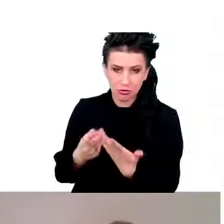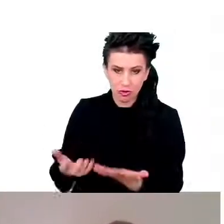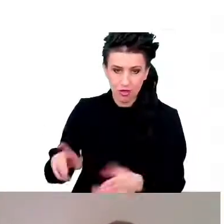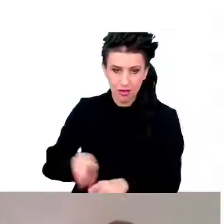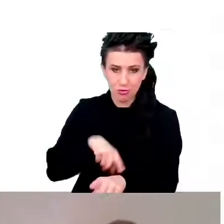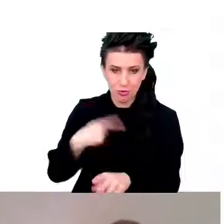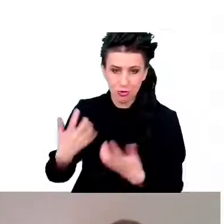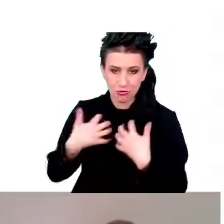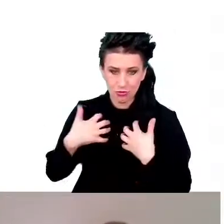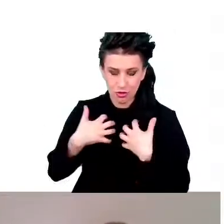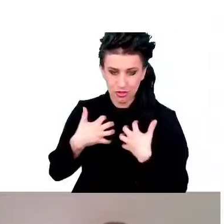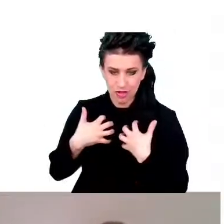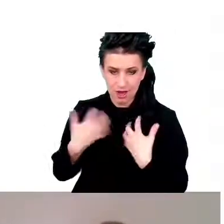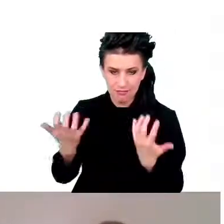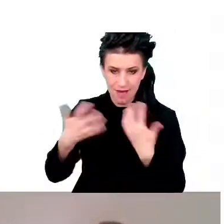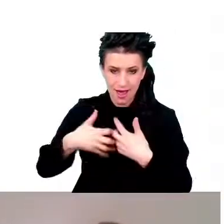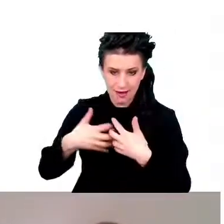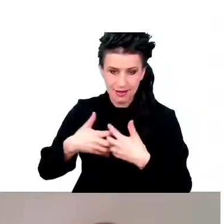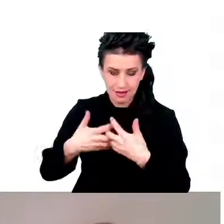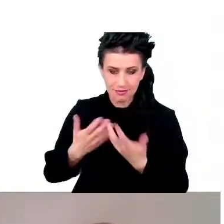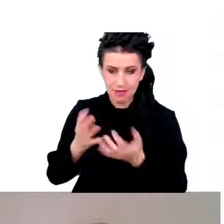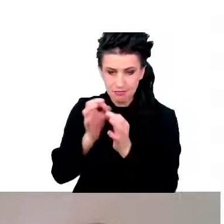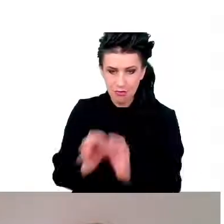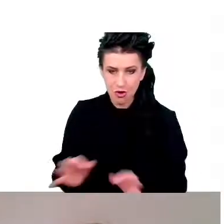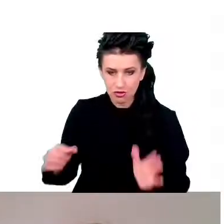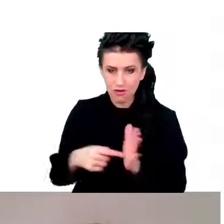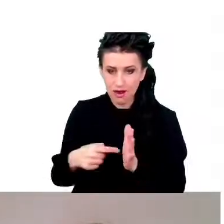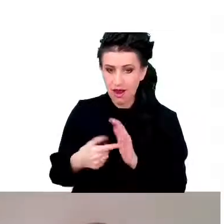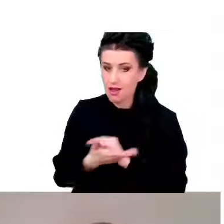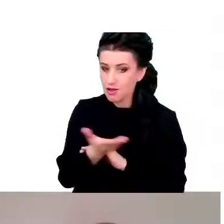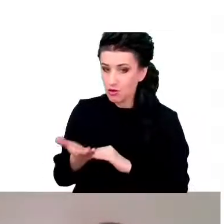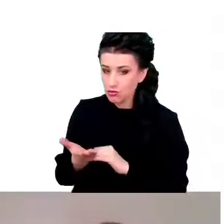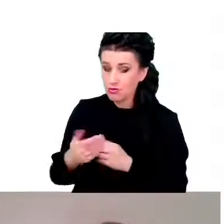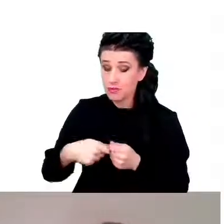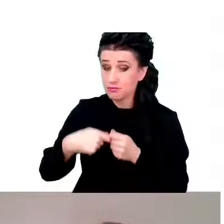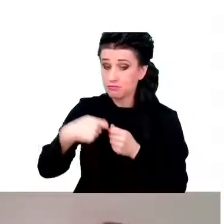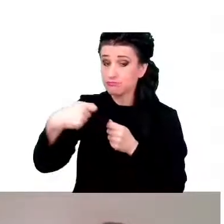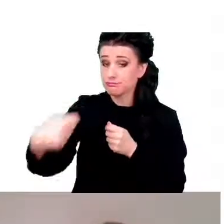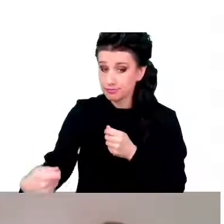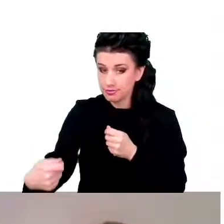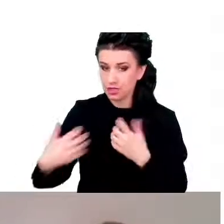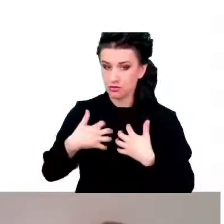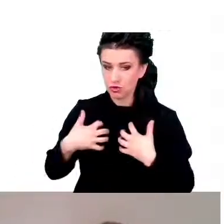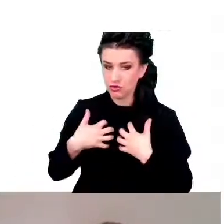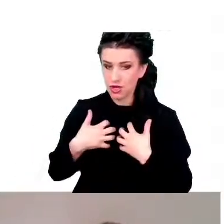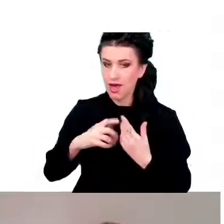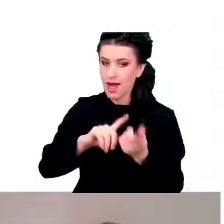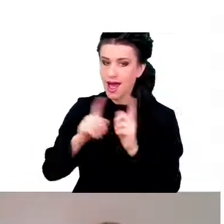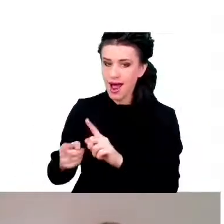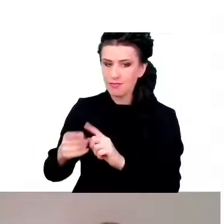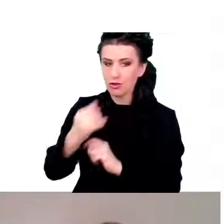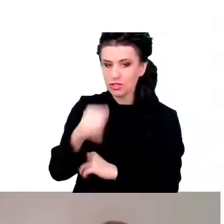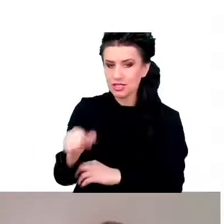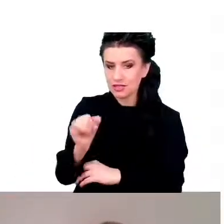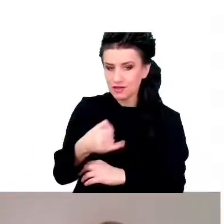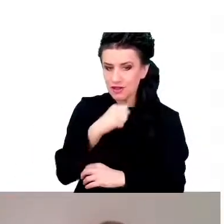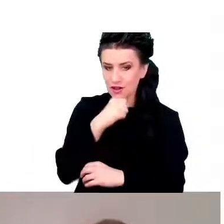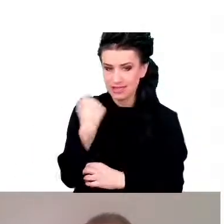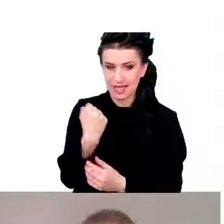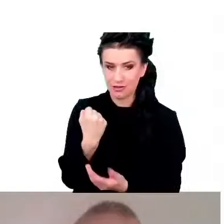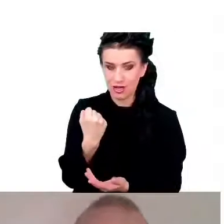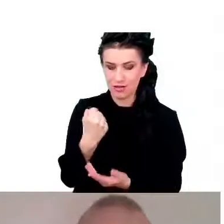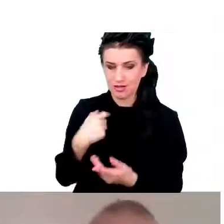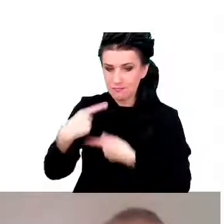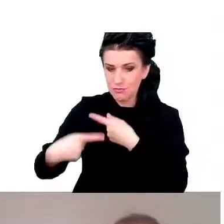Najwyraźniej są mechanizmy, które pozwalają na to, żeby wydłużyć albo wręcz zlikwidować starzenie i